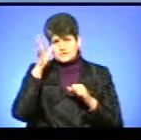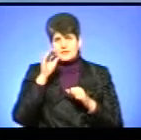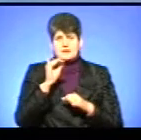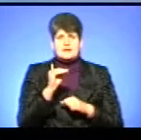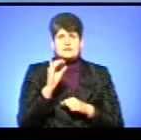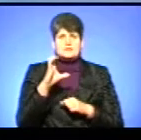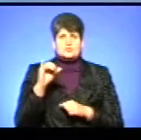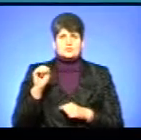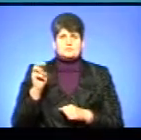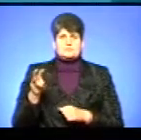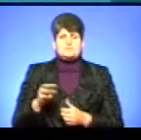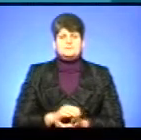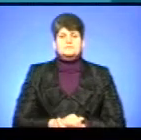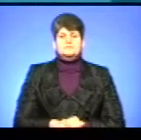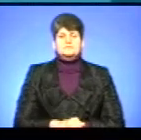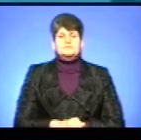Сум.